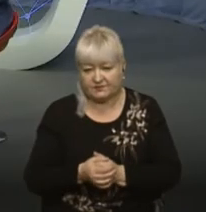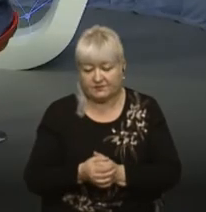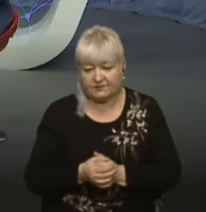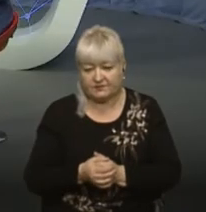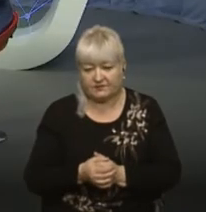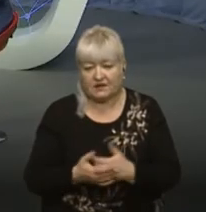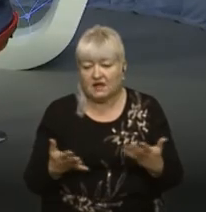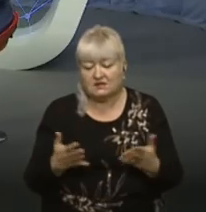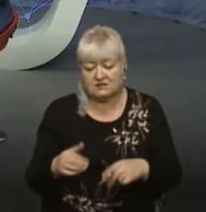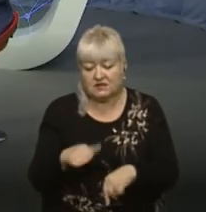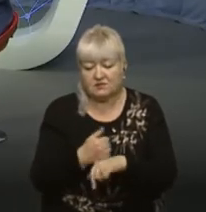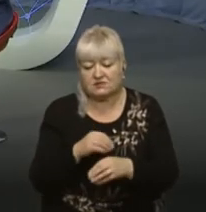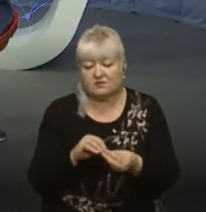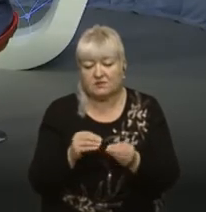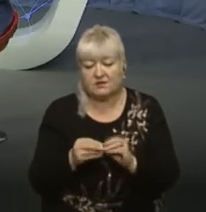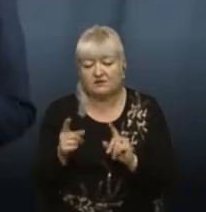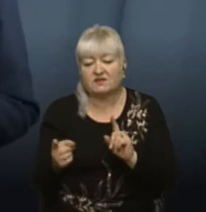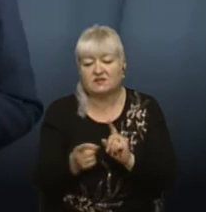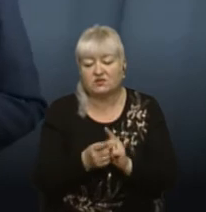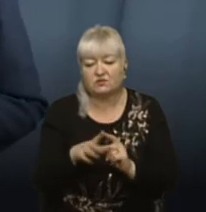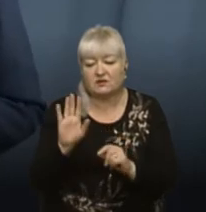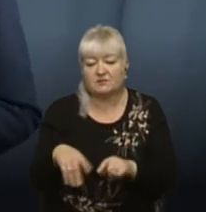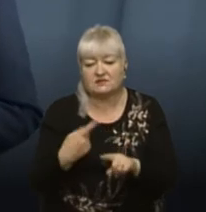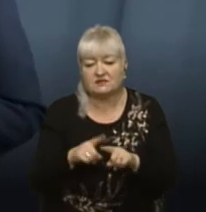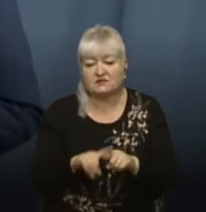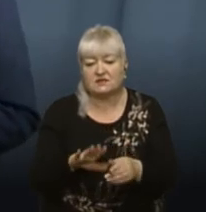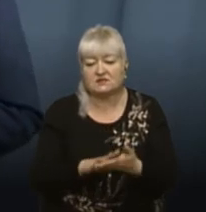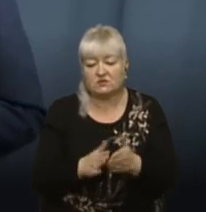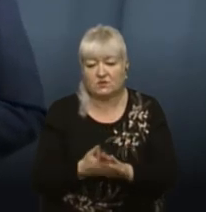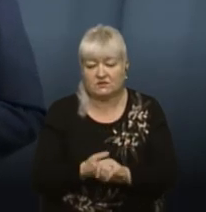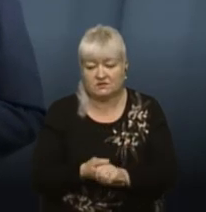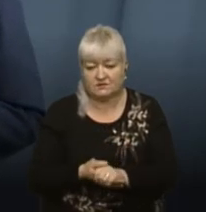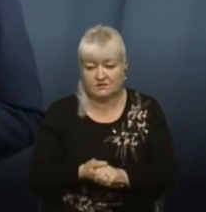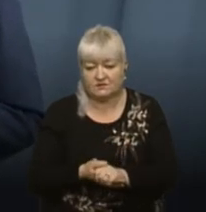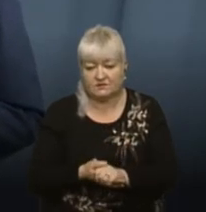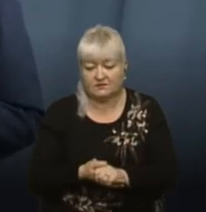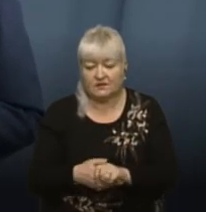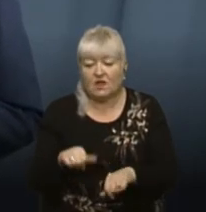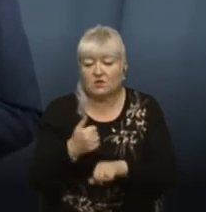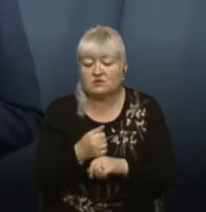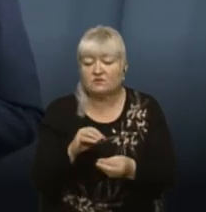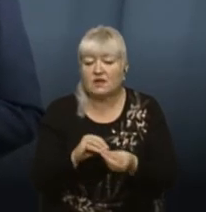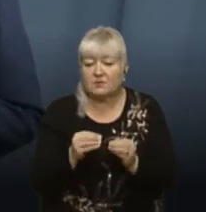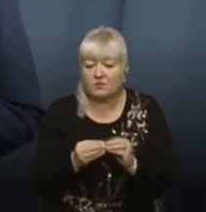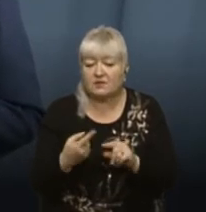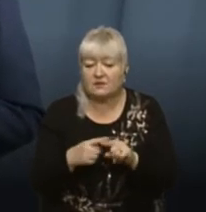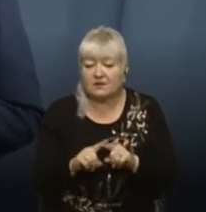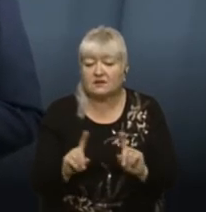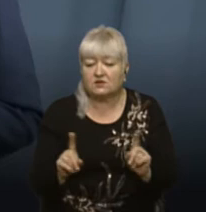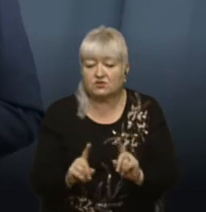З якими основними проблемами ви зіткнулися після всієї цієї ситуації? Ну, основна проблема те, що